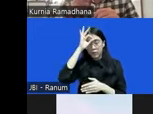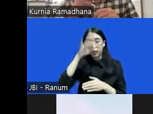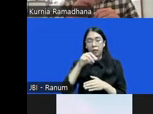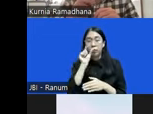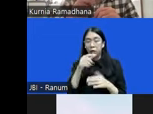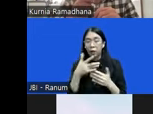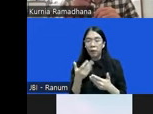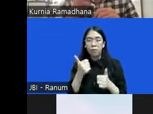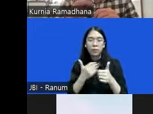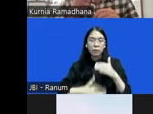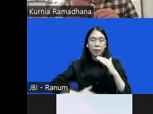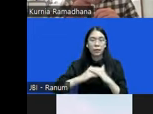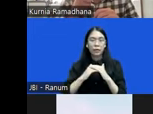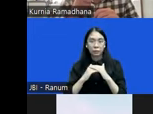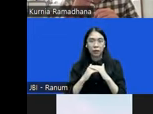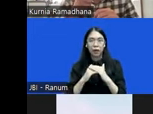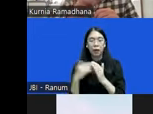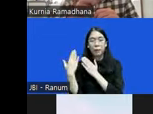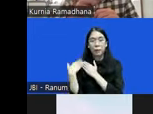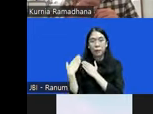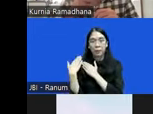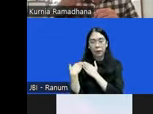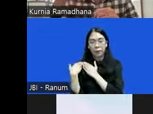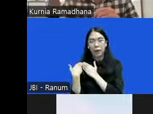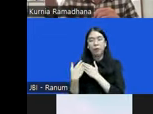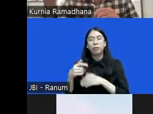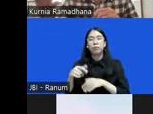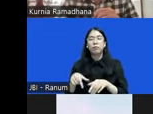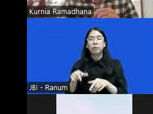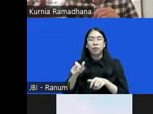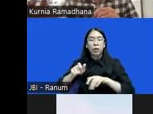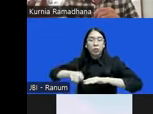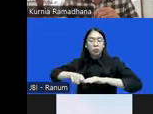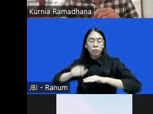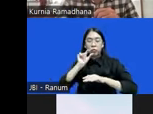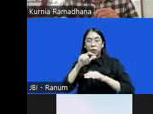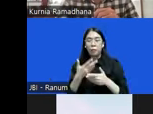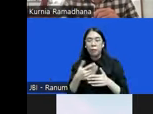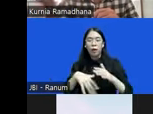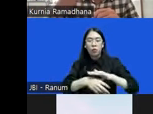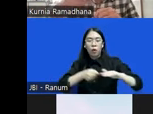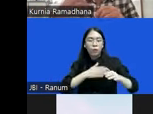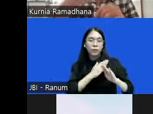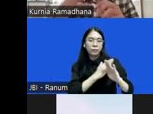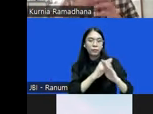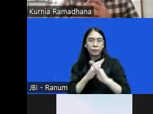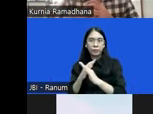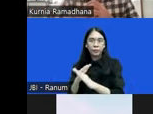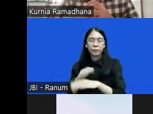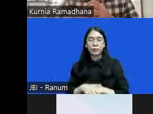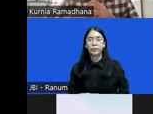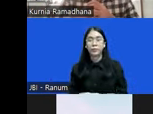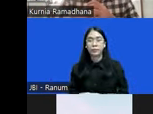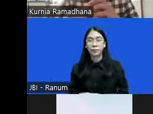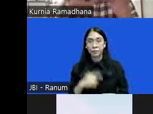memaksimalkan peran-peran penegak hukum dalam konteks pemberantasan korupsi. Maka dari itu, kalau